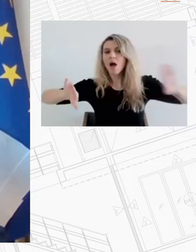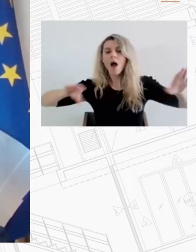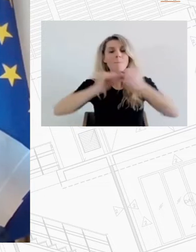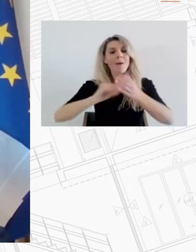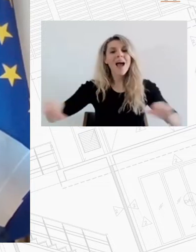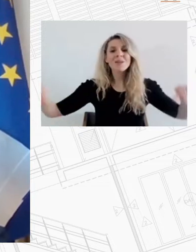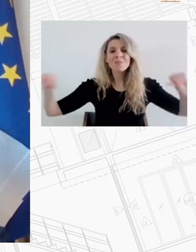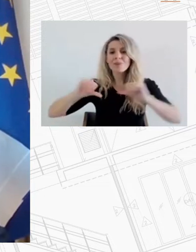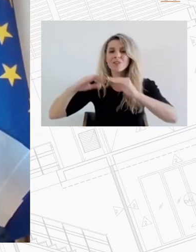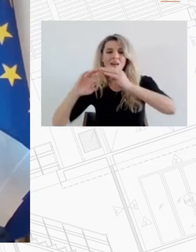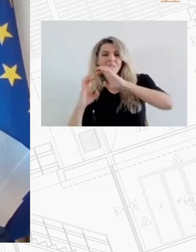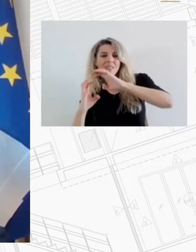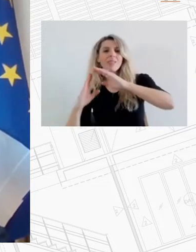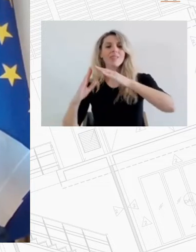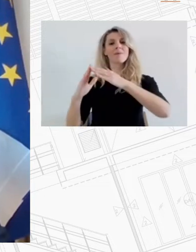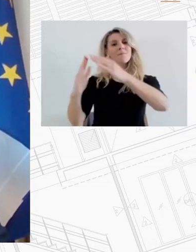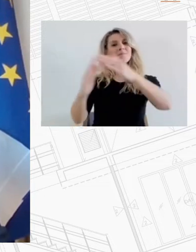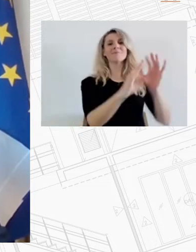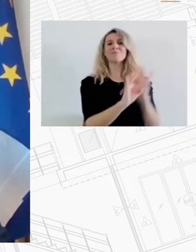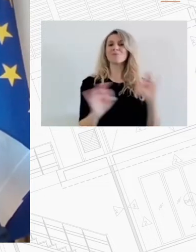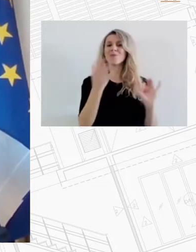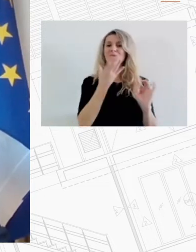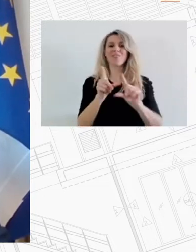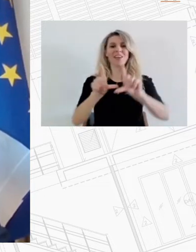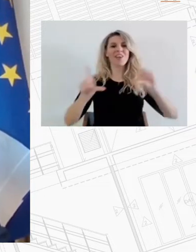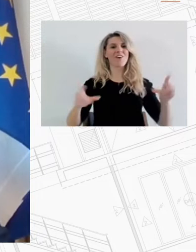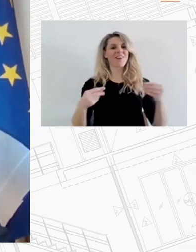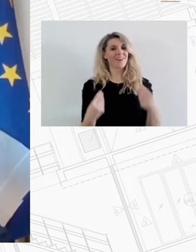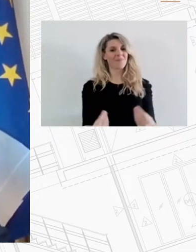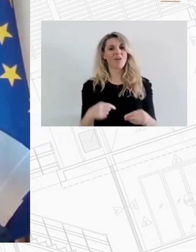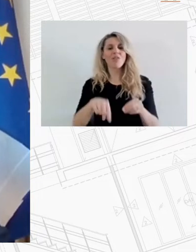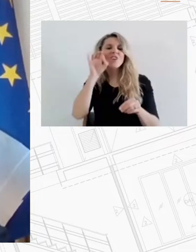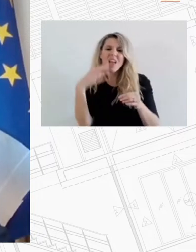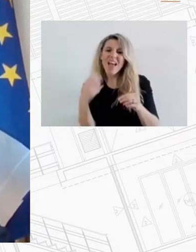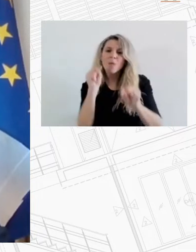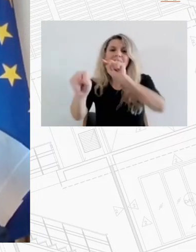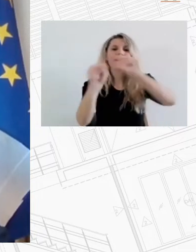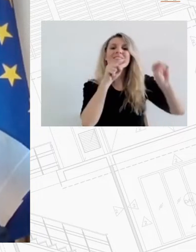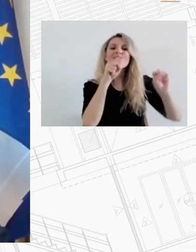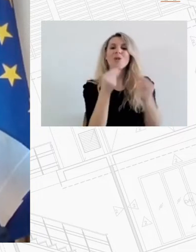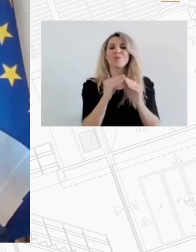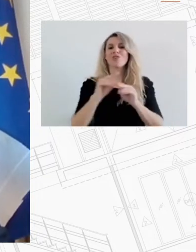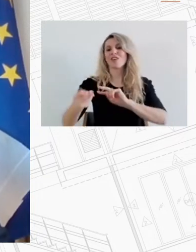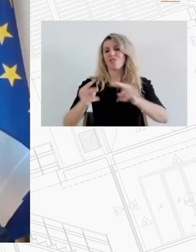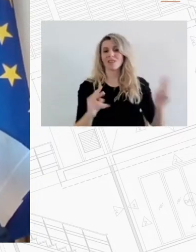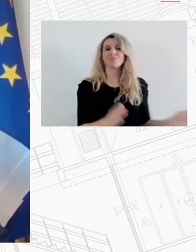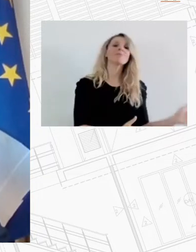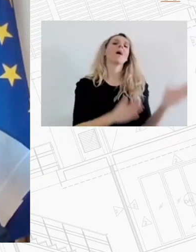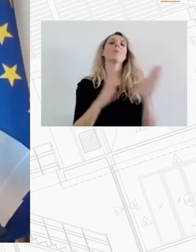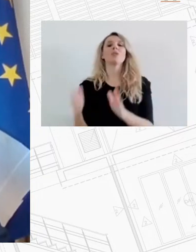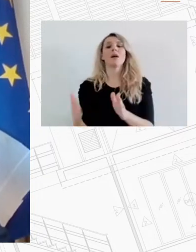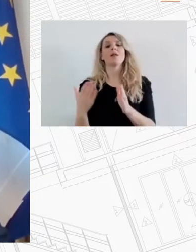τέτοιες περιπτώσεις στις ελληνικές πόλεις παράλληλα θα επιτευχθεί και μία σειρά από συμπληρωματικές